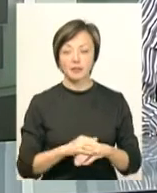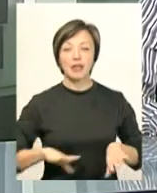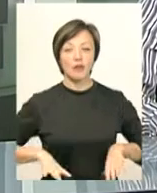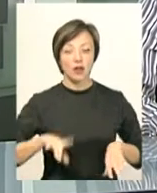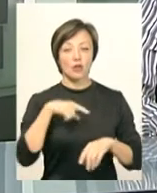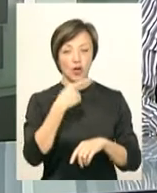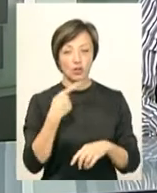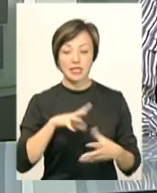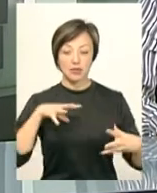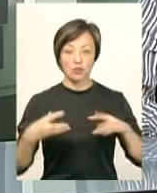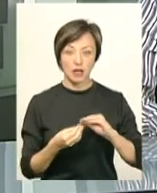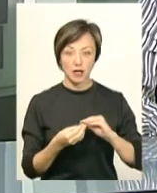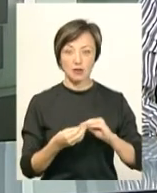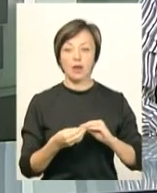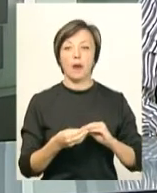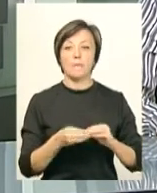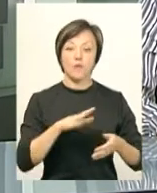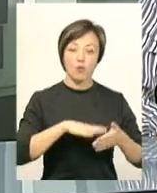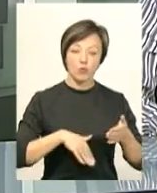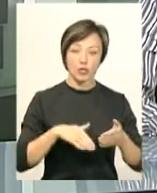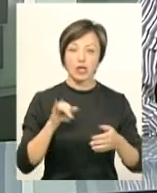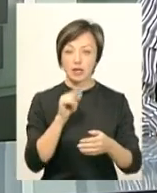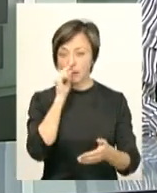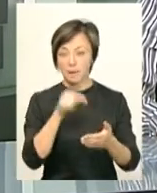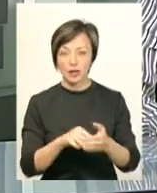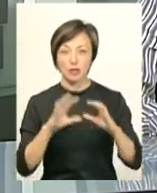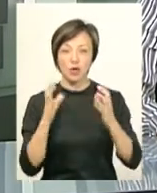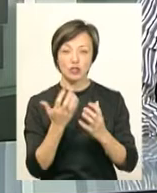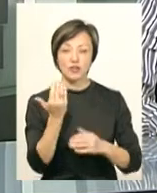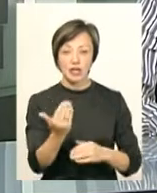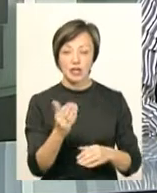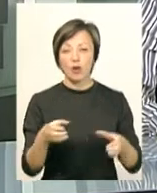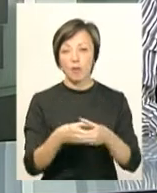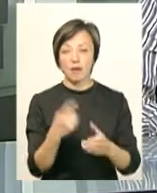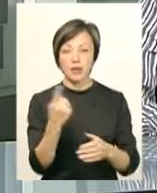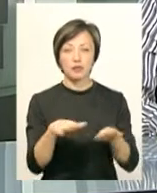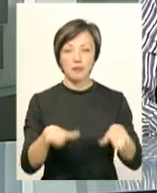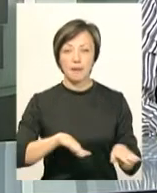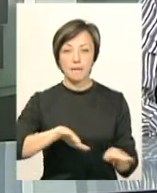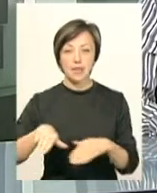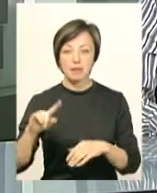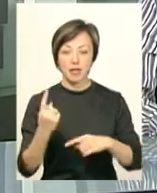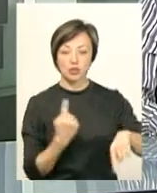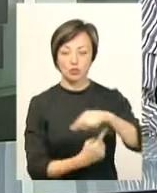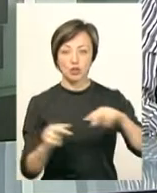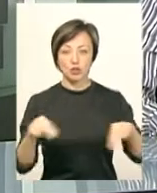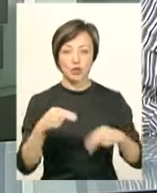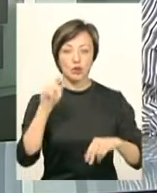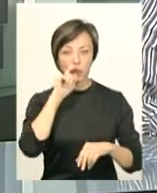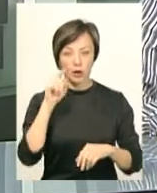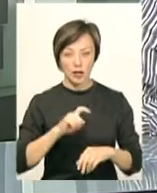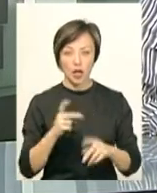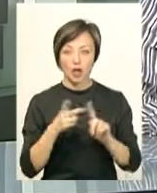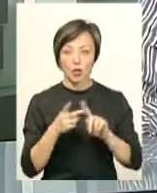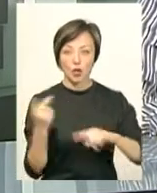Слівінська, каже, за результатами забитих та пропущених б'ячів, її вихованки на першому місці після першого туру Чемпіонату України.